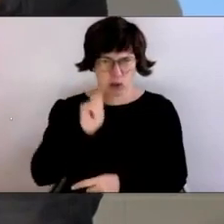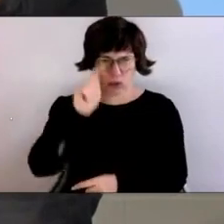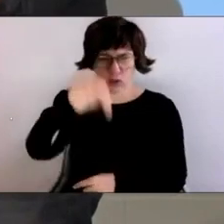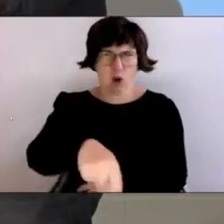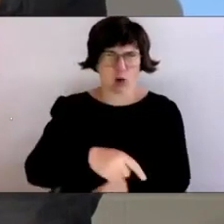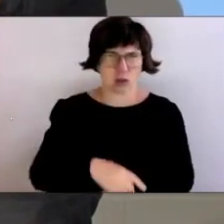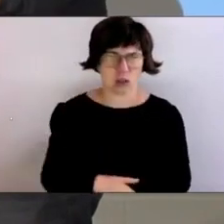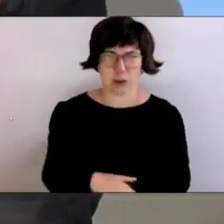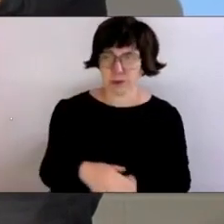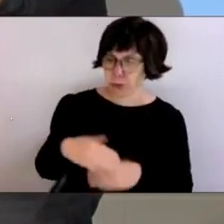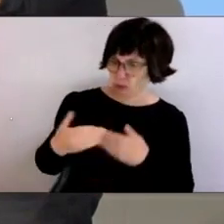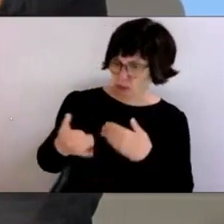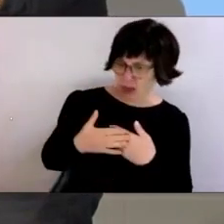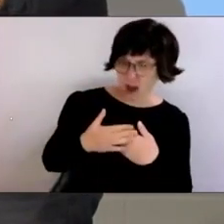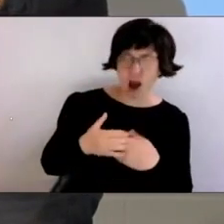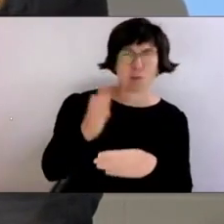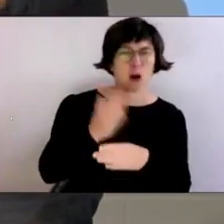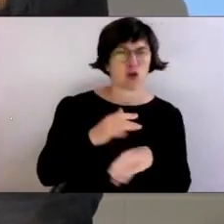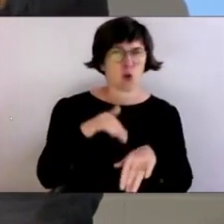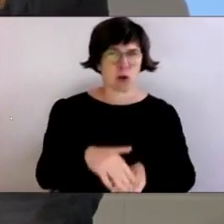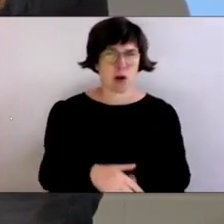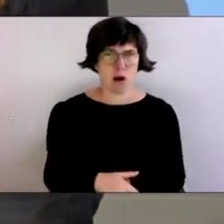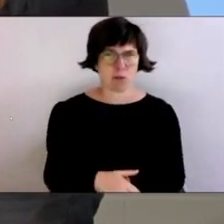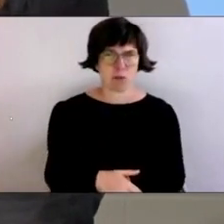Unser Nachbar war auch schon unten.